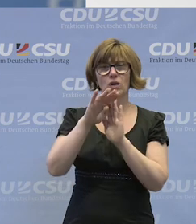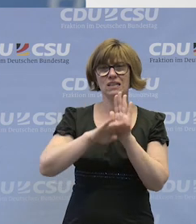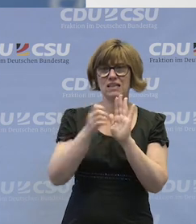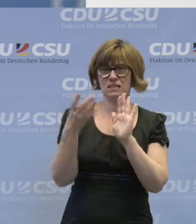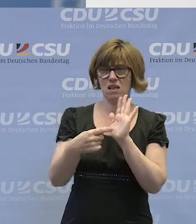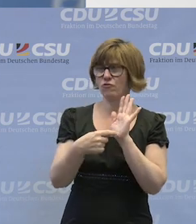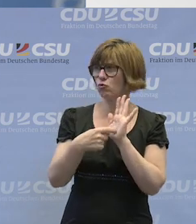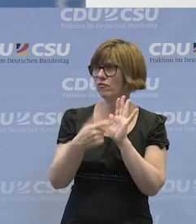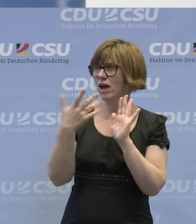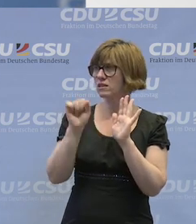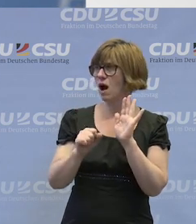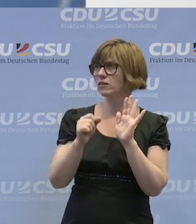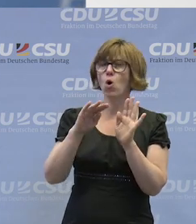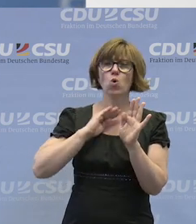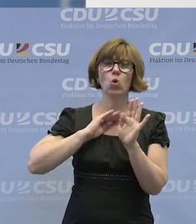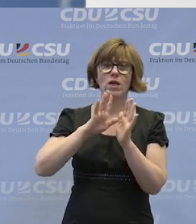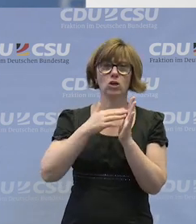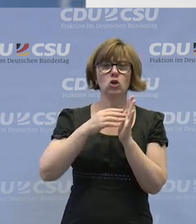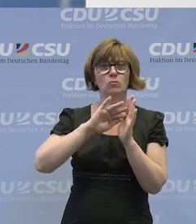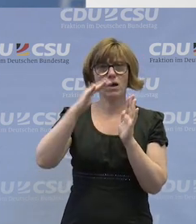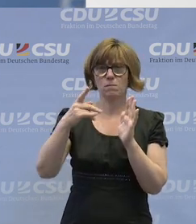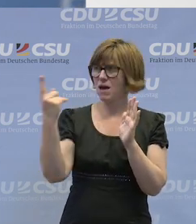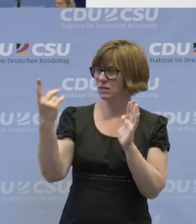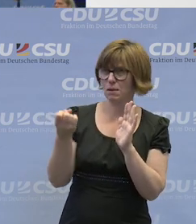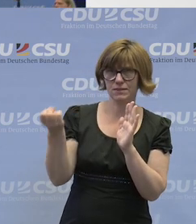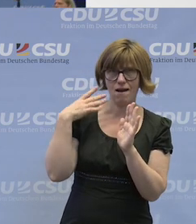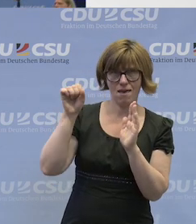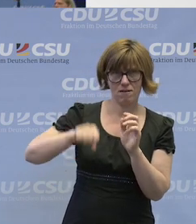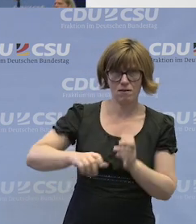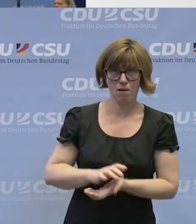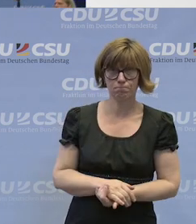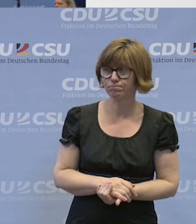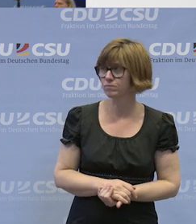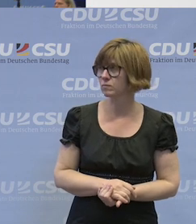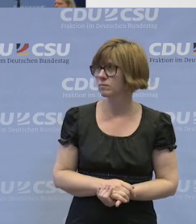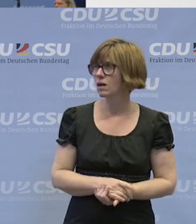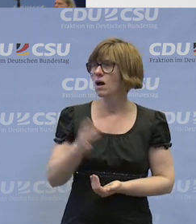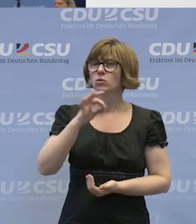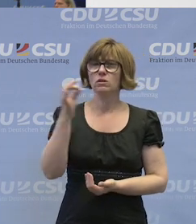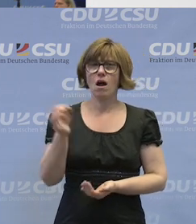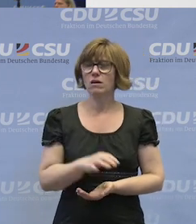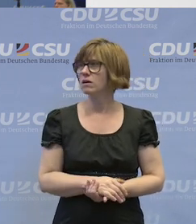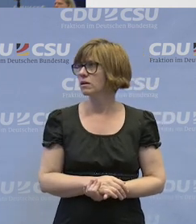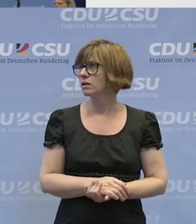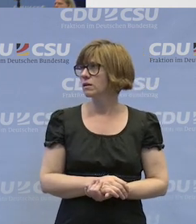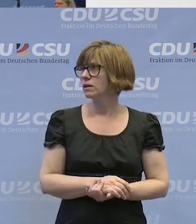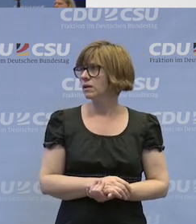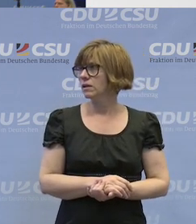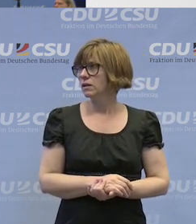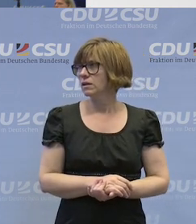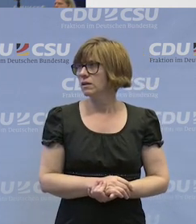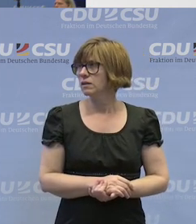Das kann vielleicht der Kollege Schmachtenberg, der geschätzte Kollege, noch ergänzen. Guten Tag, meinerseits hier in der Runde.